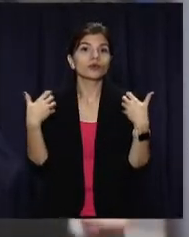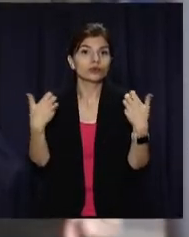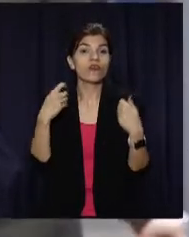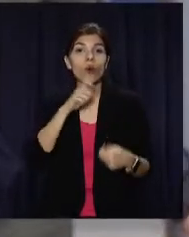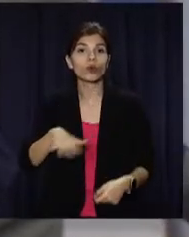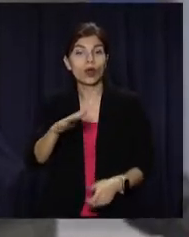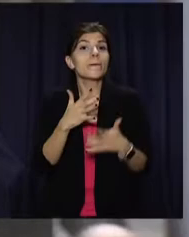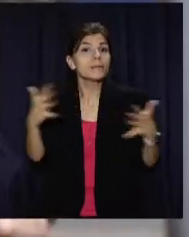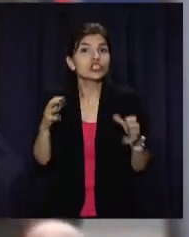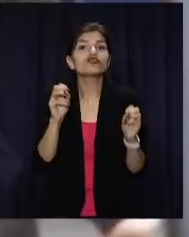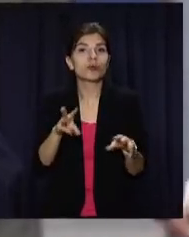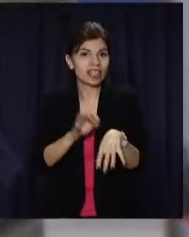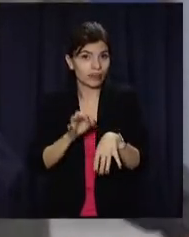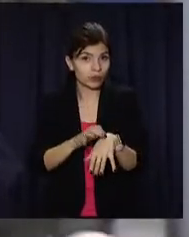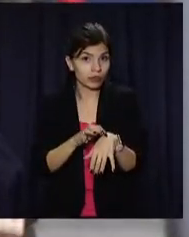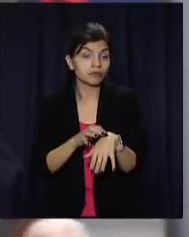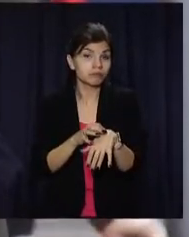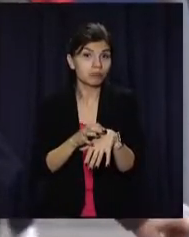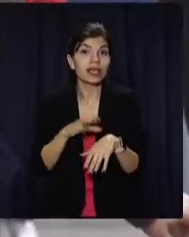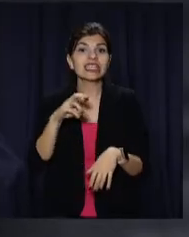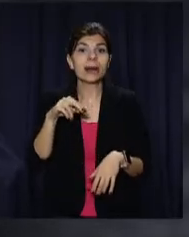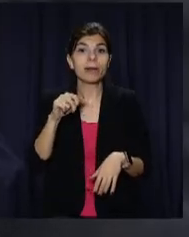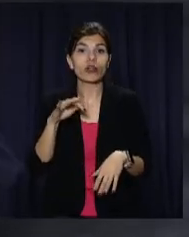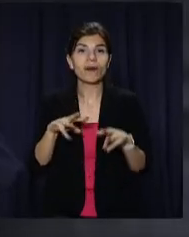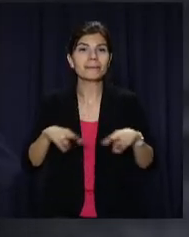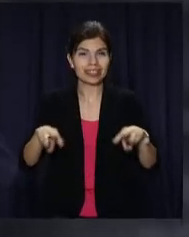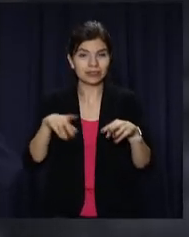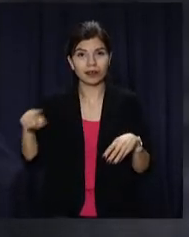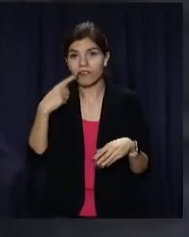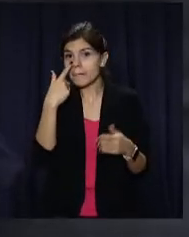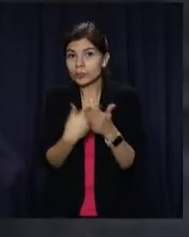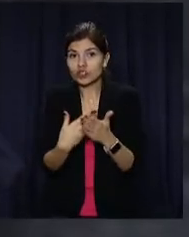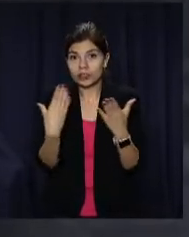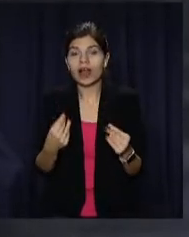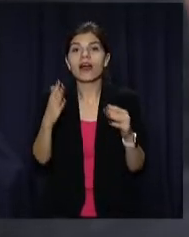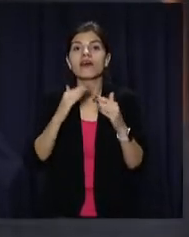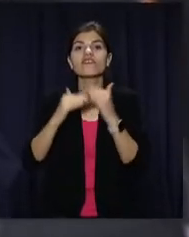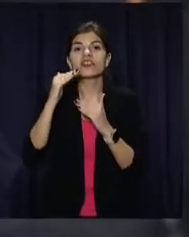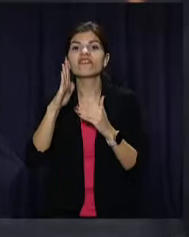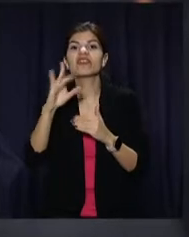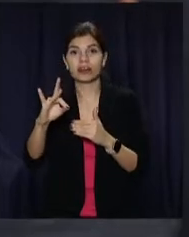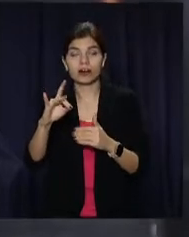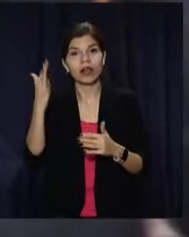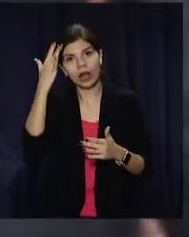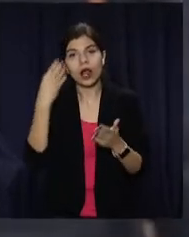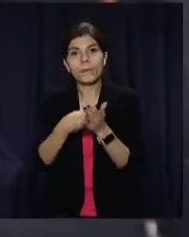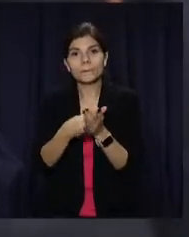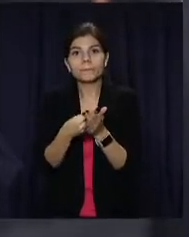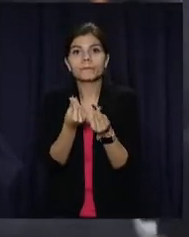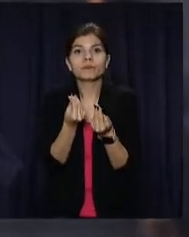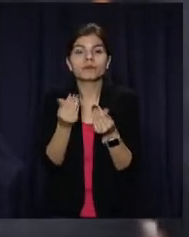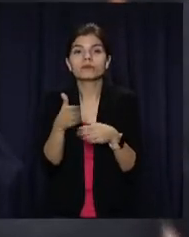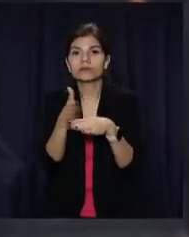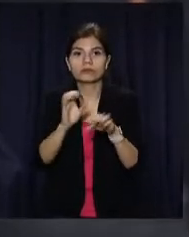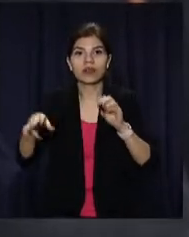українців більше, ніж захворілих. Міністр Максим Степанов зазначив, найближчими днями Верховна Рада має придняти бюджет на 2021